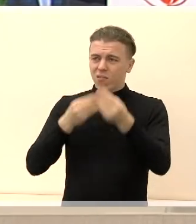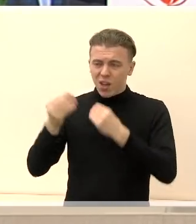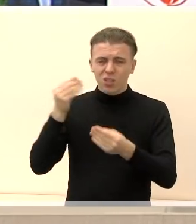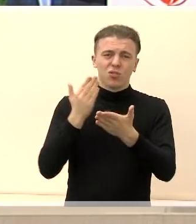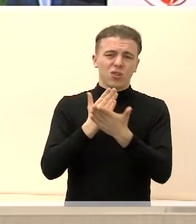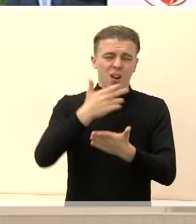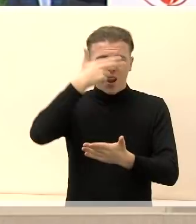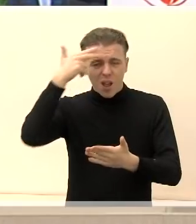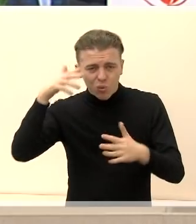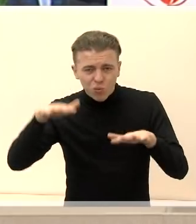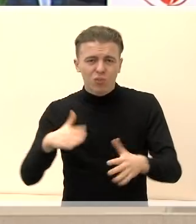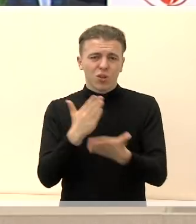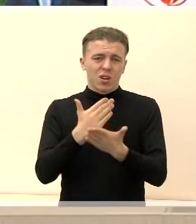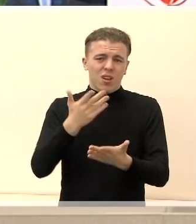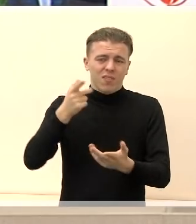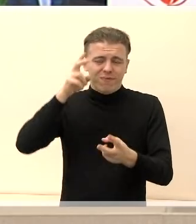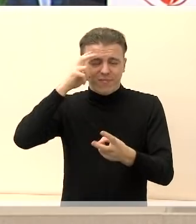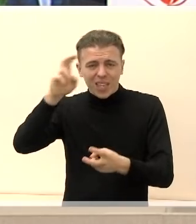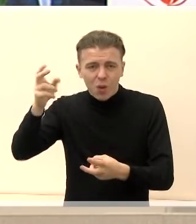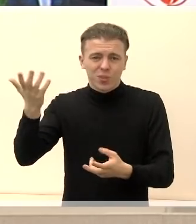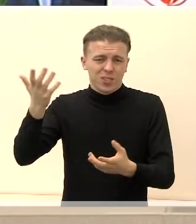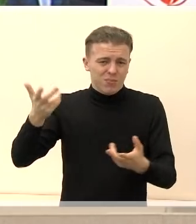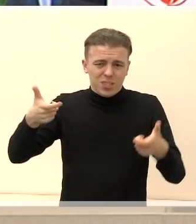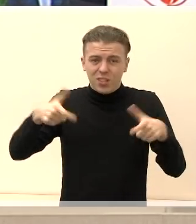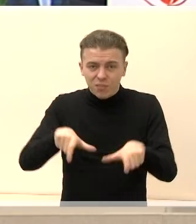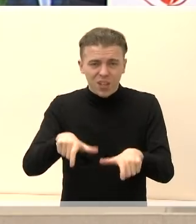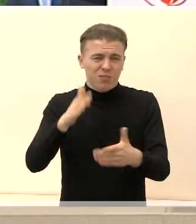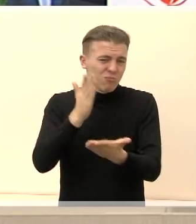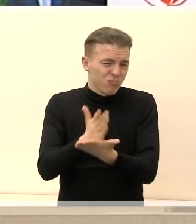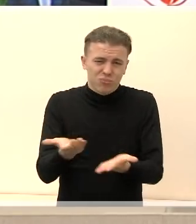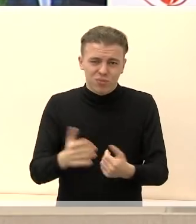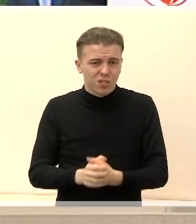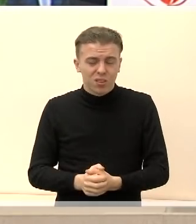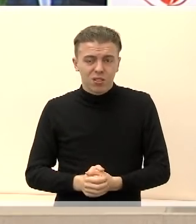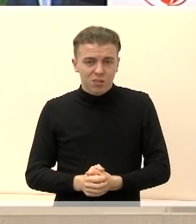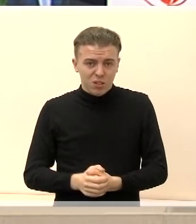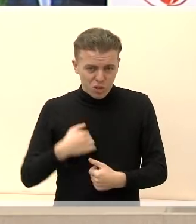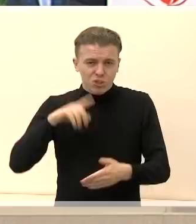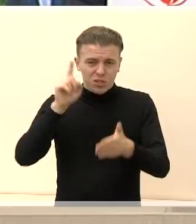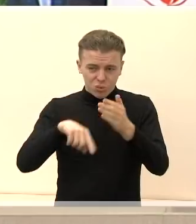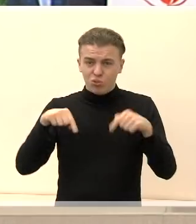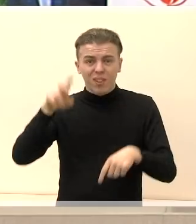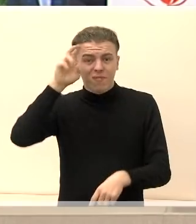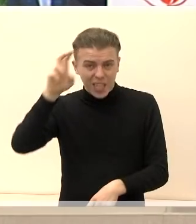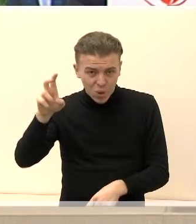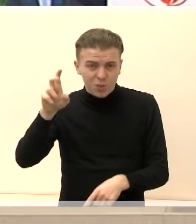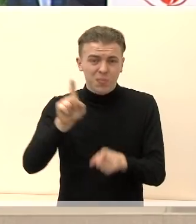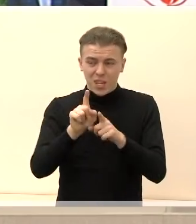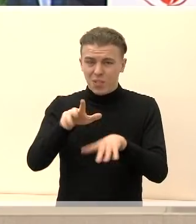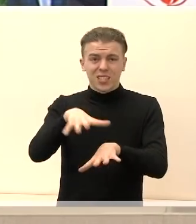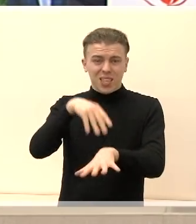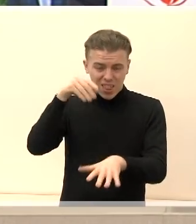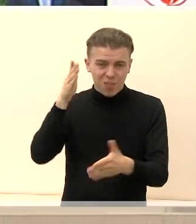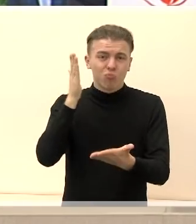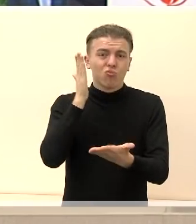ir vyriausybė, ir savaldybė. Visi dirbo ranko ranko ir padarė darbą. Tai aš tikiu, kad ir šitoje vyriausybėje, ir šitam Seime yra